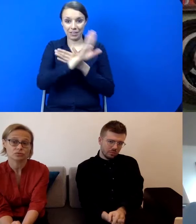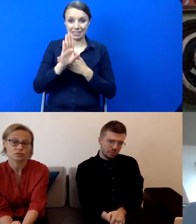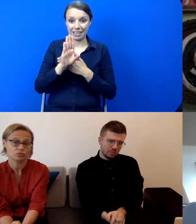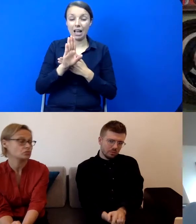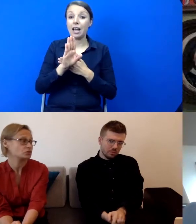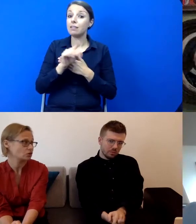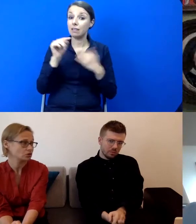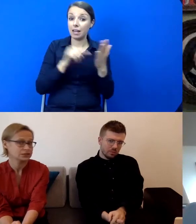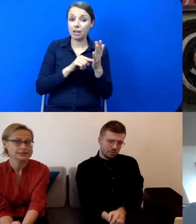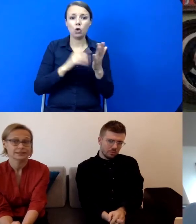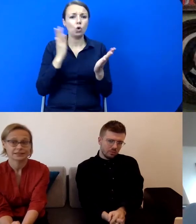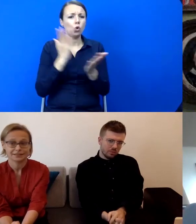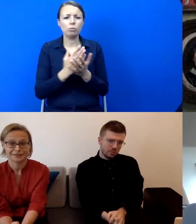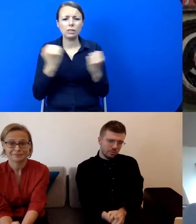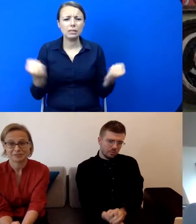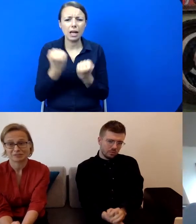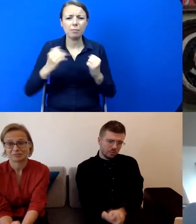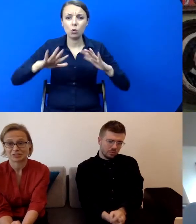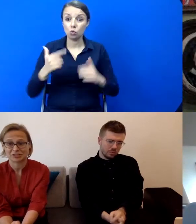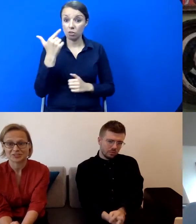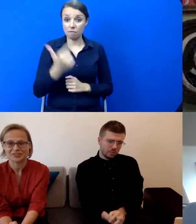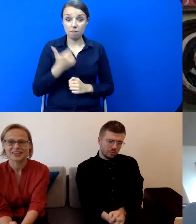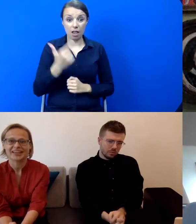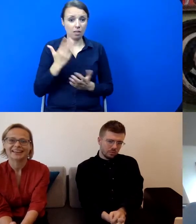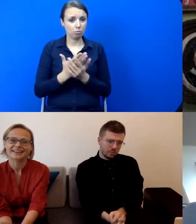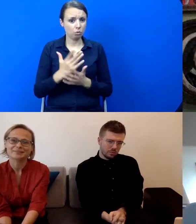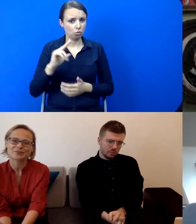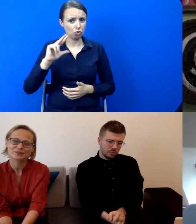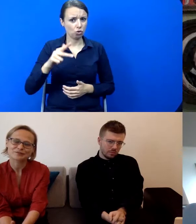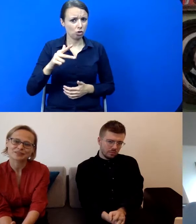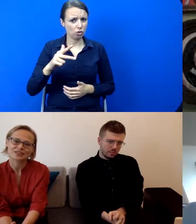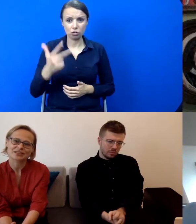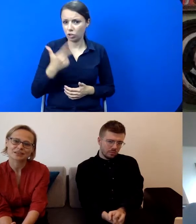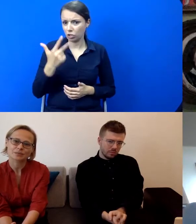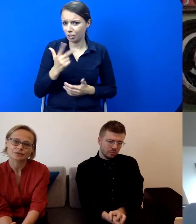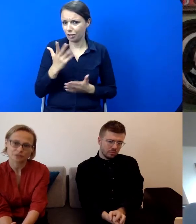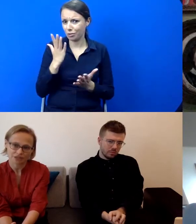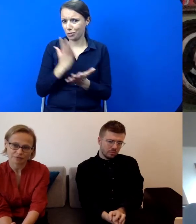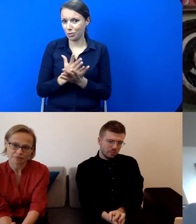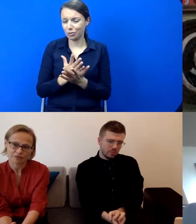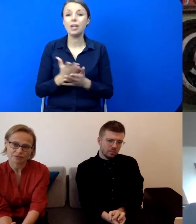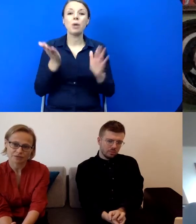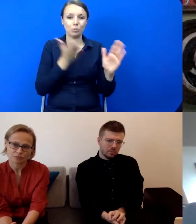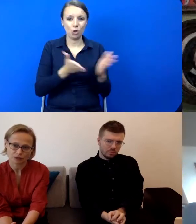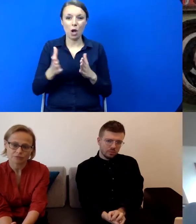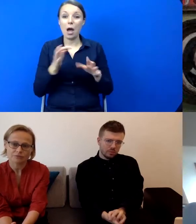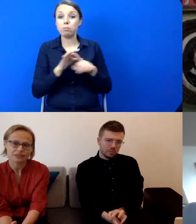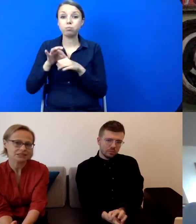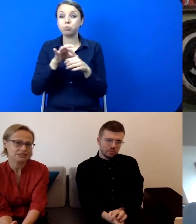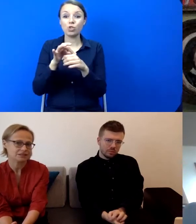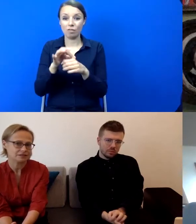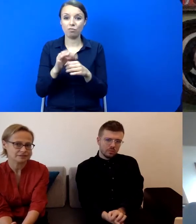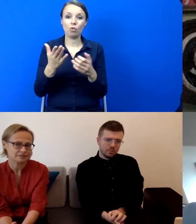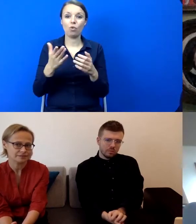już drugi rok, nie wiem czy trzeci, przygotowywać przewodniki w polskim języku migowym,